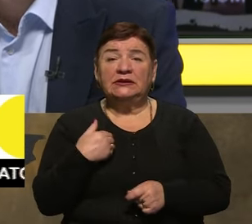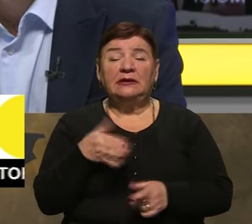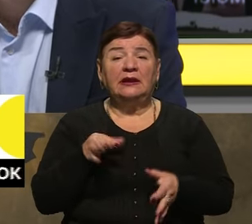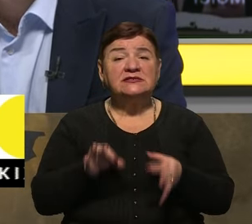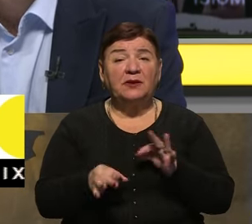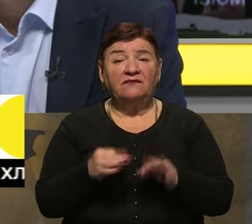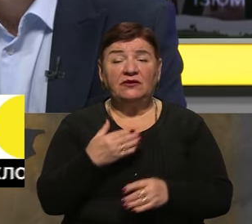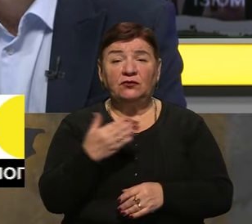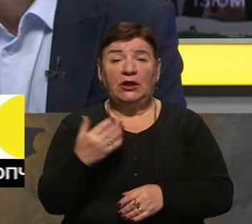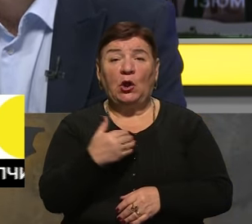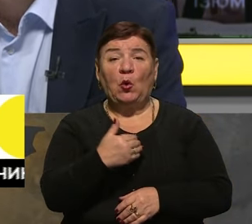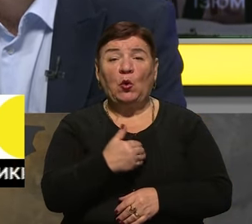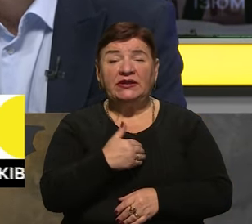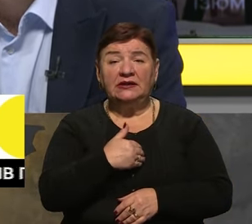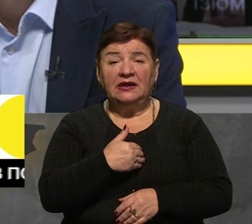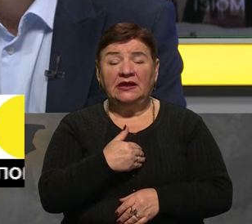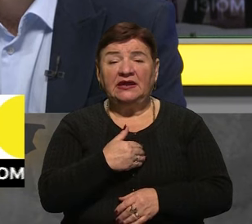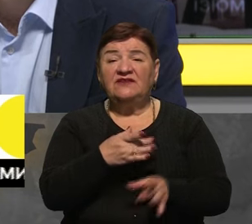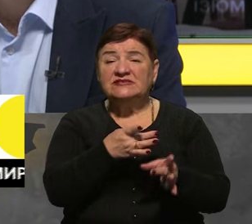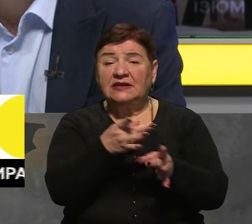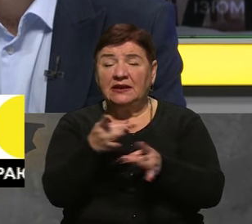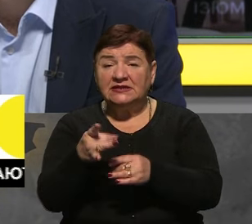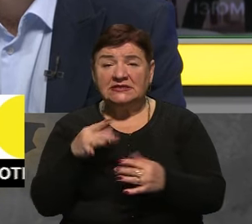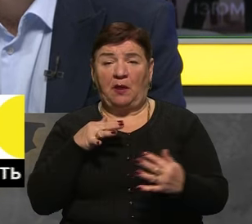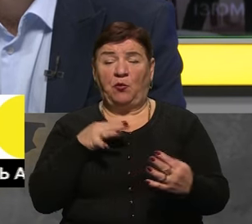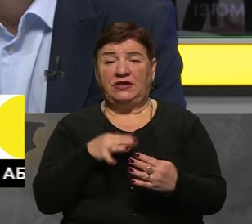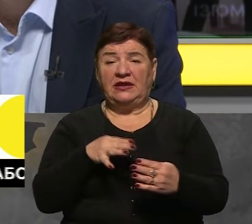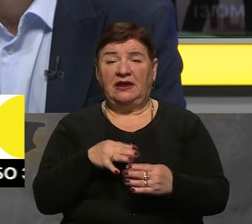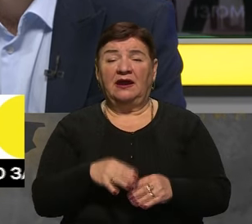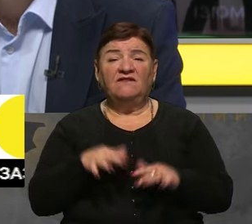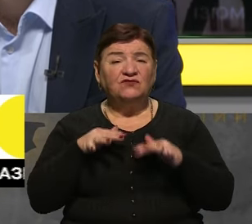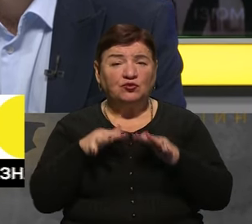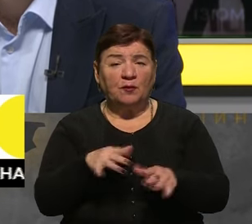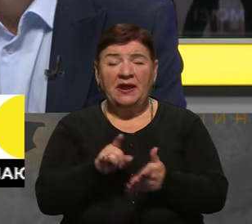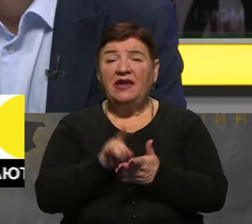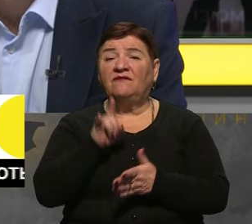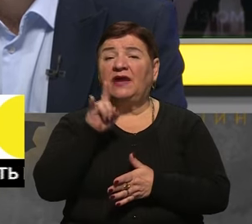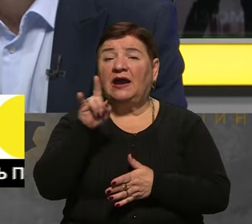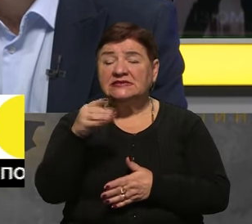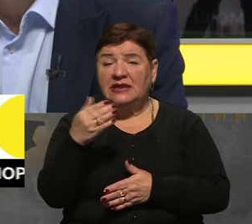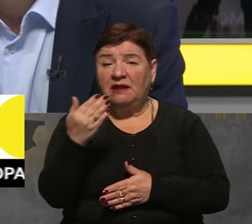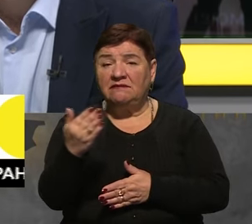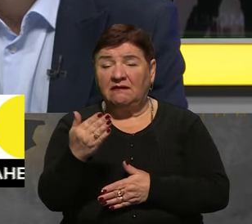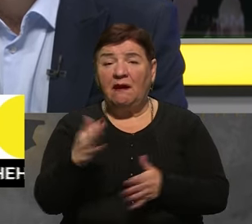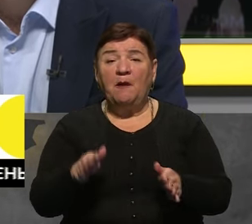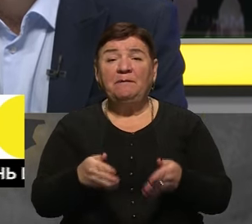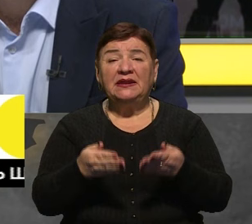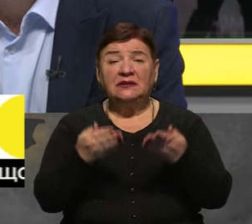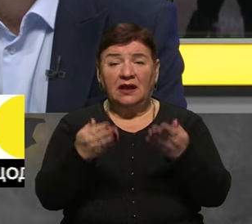ходять і в стрілецькі бої, штурми, авіація їх підтримує. І в півідрони